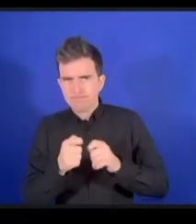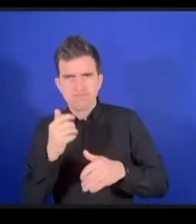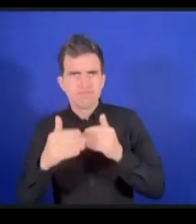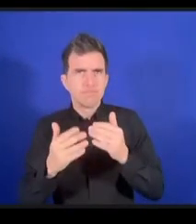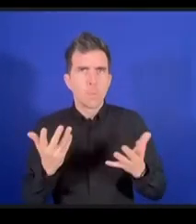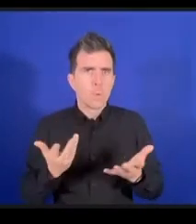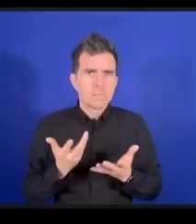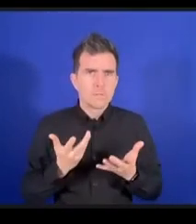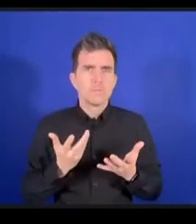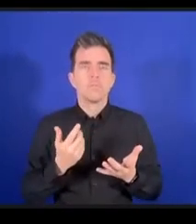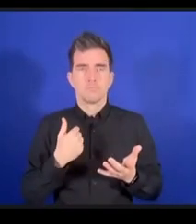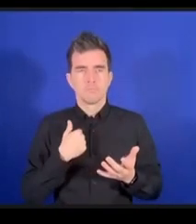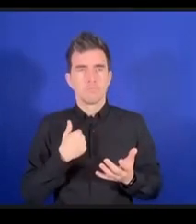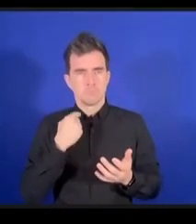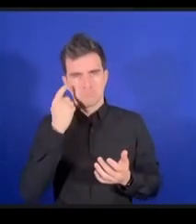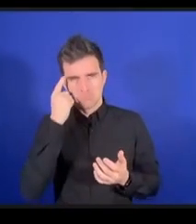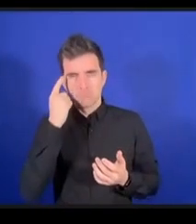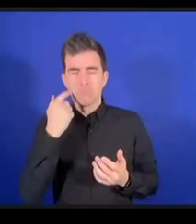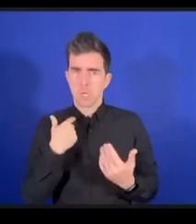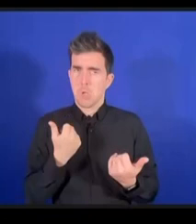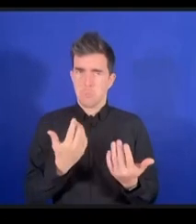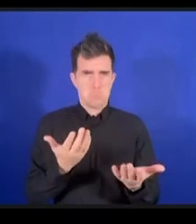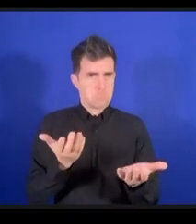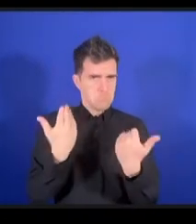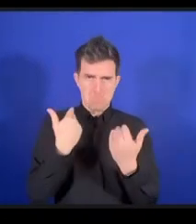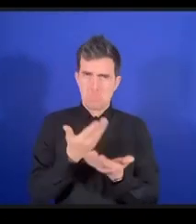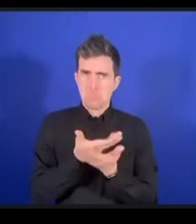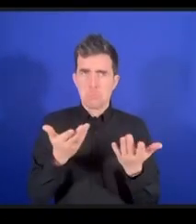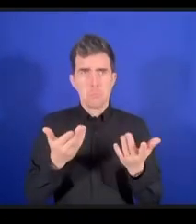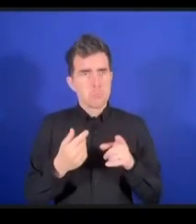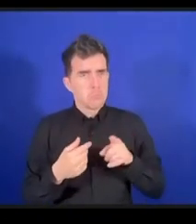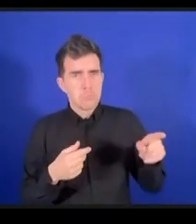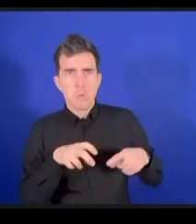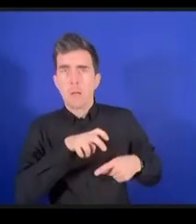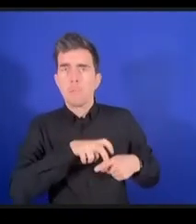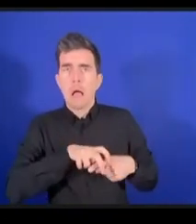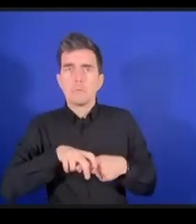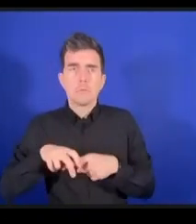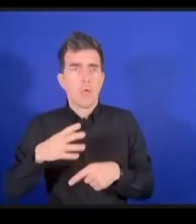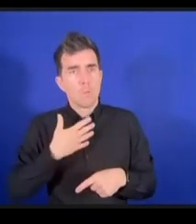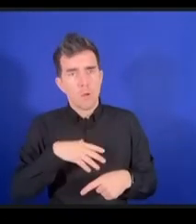concrets dont vous voulez nous faire part ou vous avez peut-être une autre évaluation de la chose